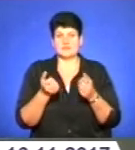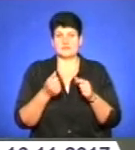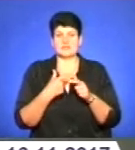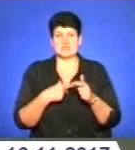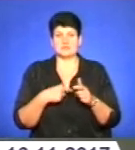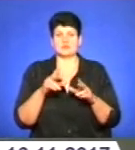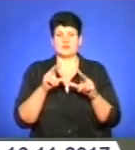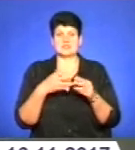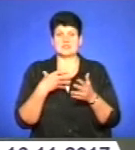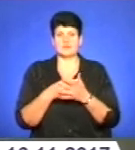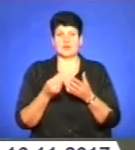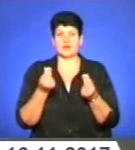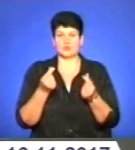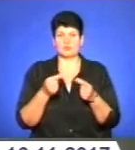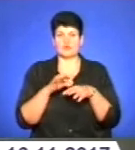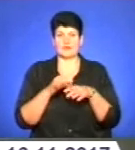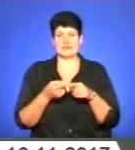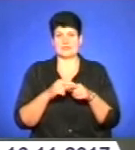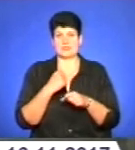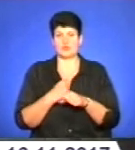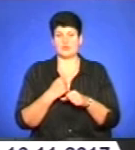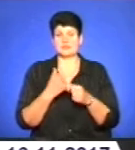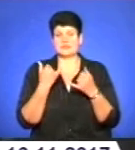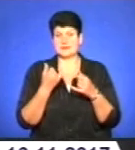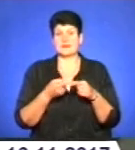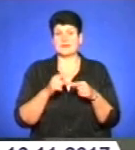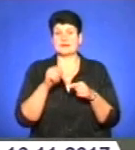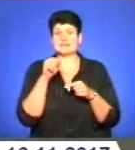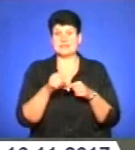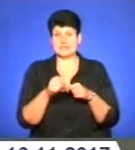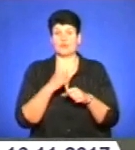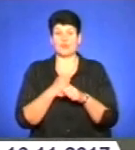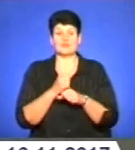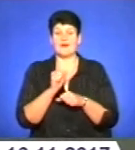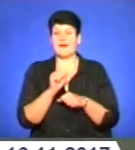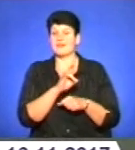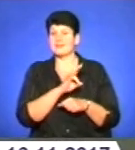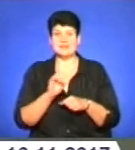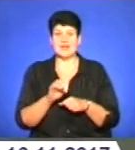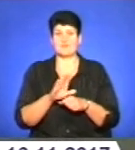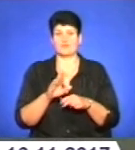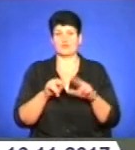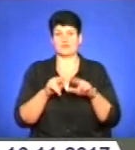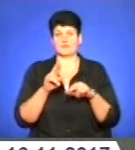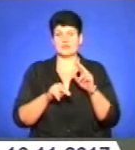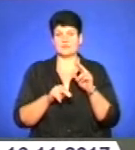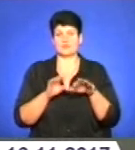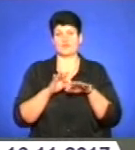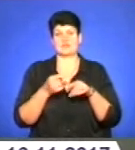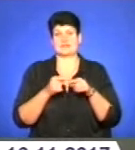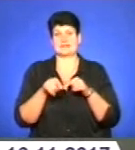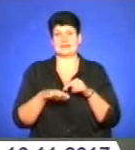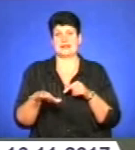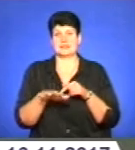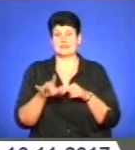що він за власний рахунок і сили проведе такі роботи. На даний час саме ці роботи, а не будівництво, як мешканці помилково вважають, проводяться на цій земельній